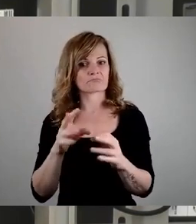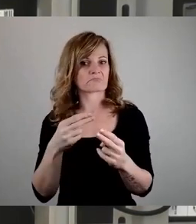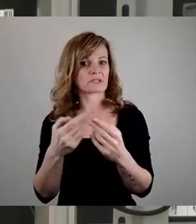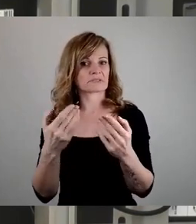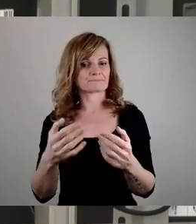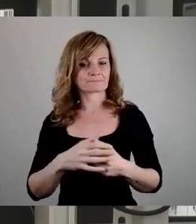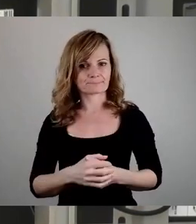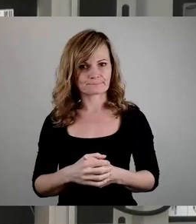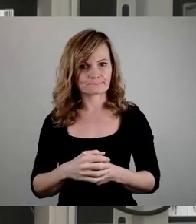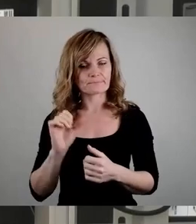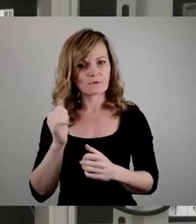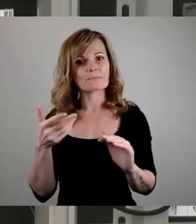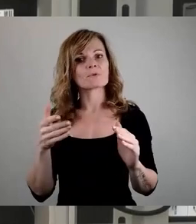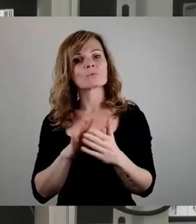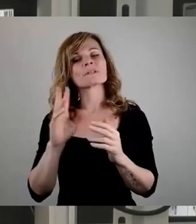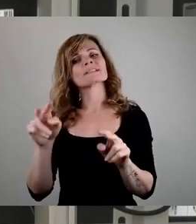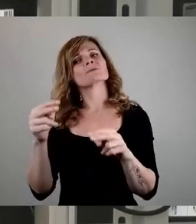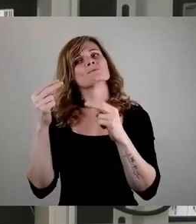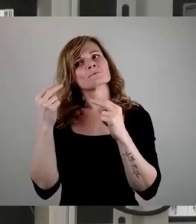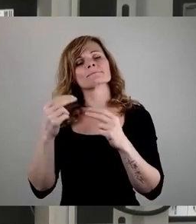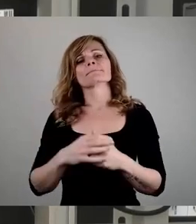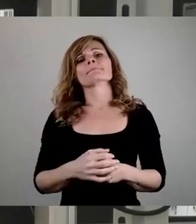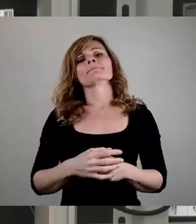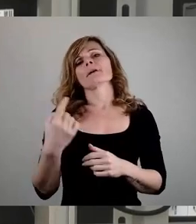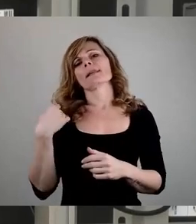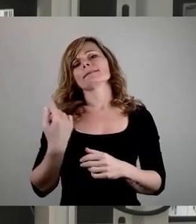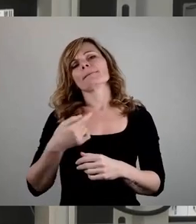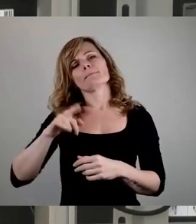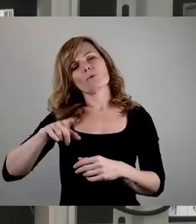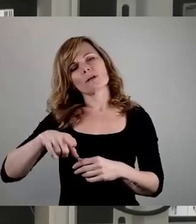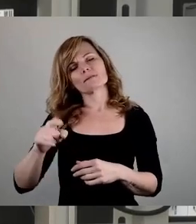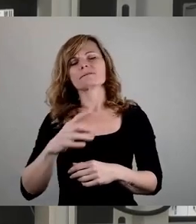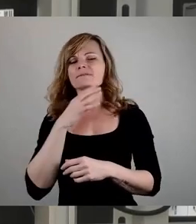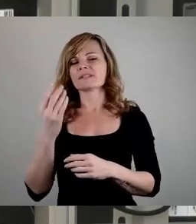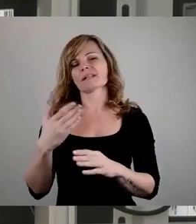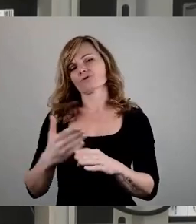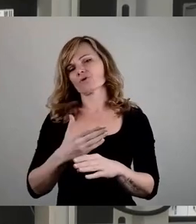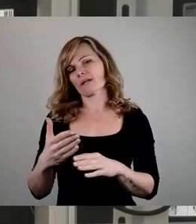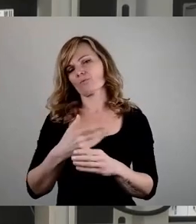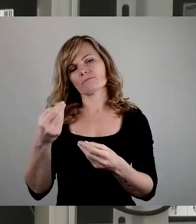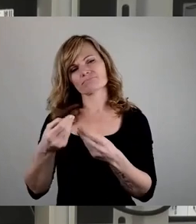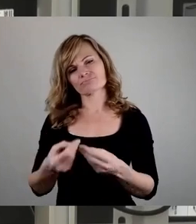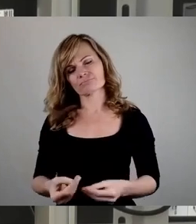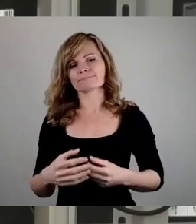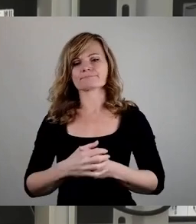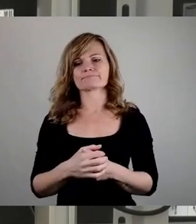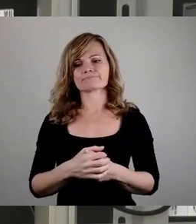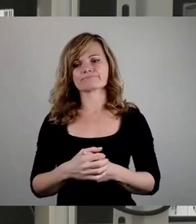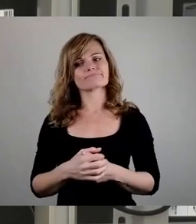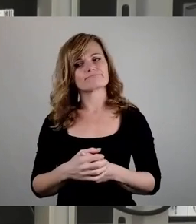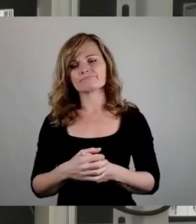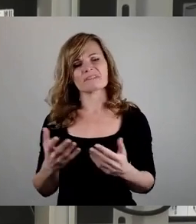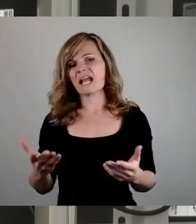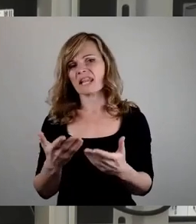auch noch einmal den Blick ganz kurz zurückwerfen. Wir haben in den letzten Monaten hier viele Entscheidungen getroffen. Nicht alle waren leicht, aber wir haben